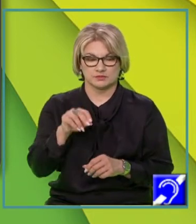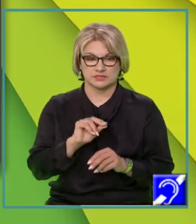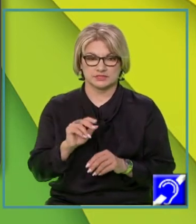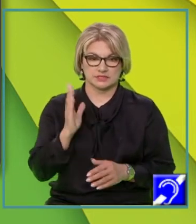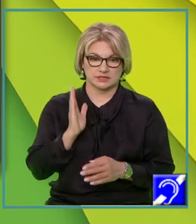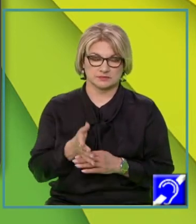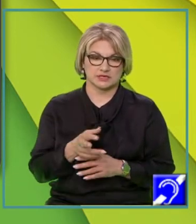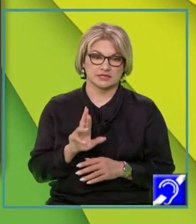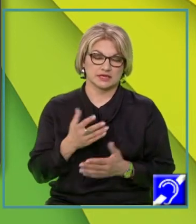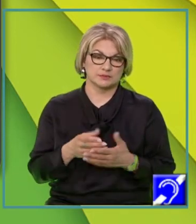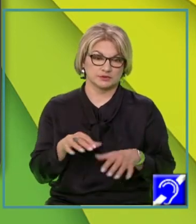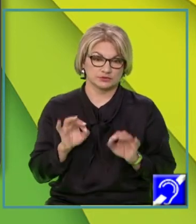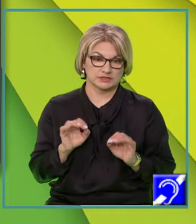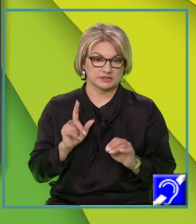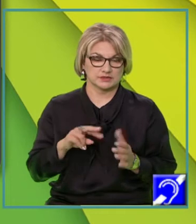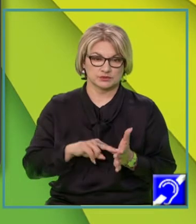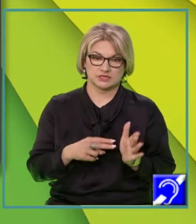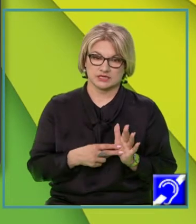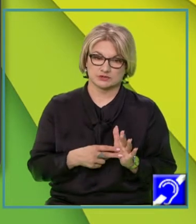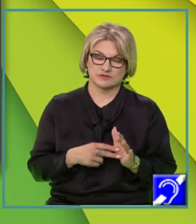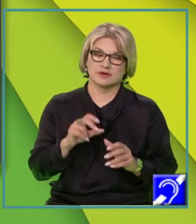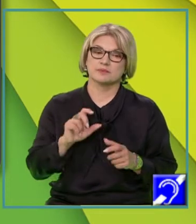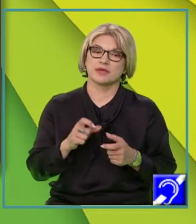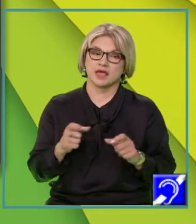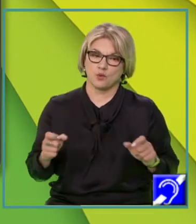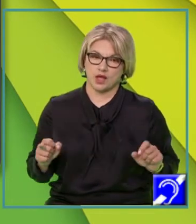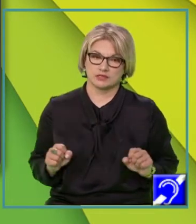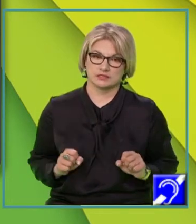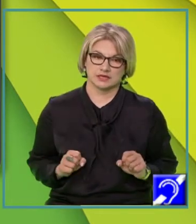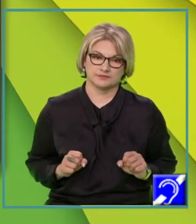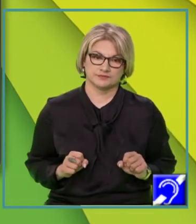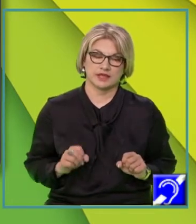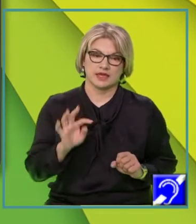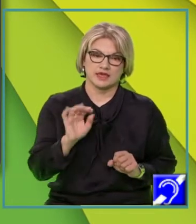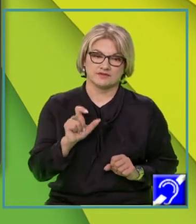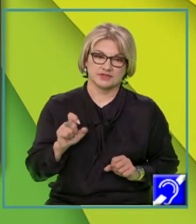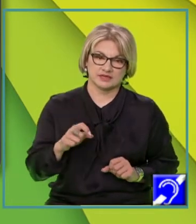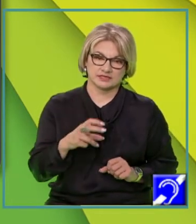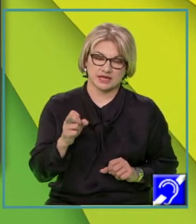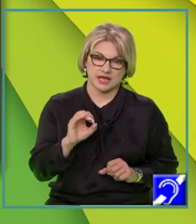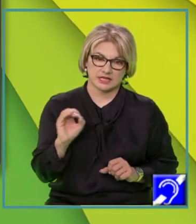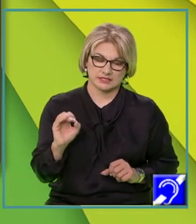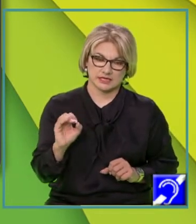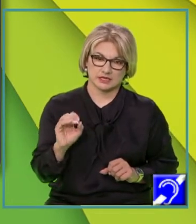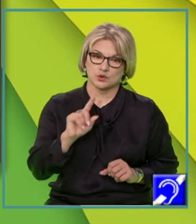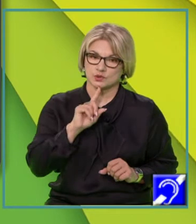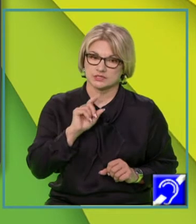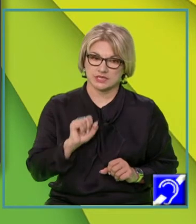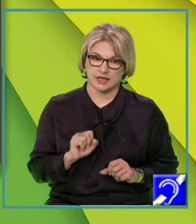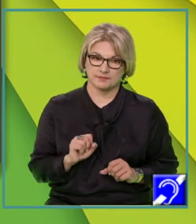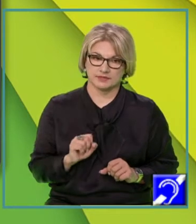dar pentru a-l determina, rezolvăm ecuația F de X egal cu 0, care înseamnă